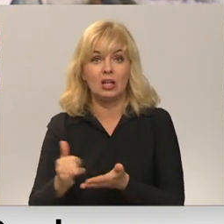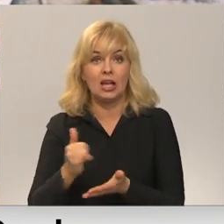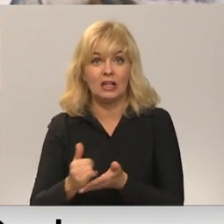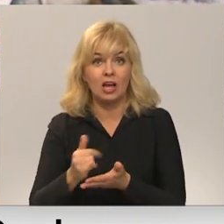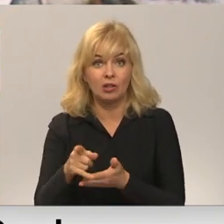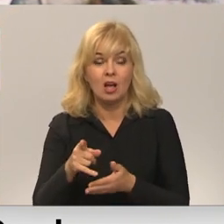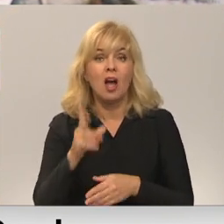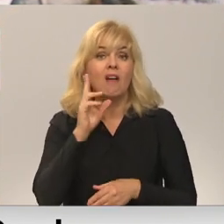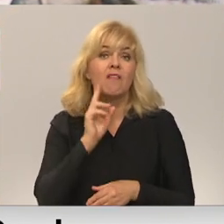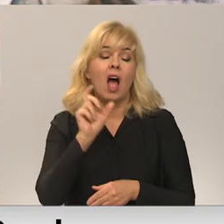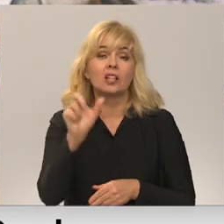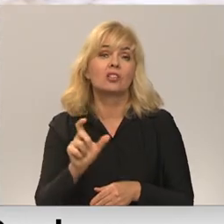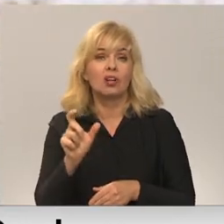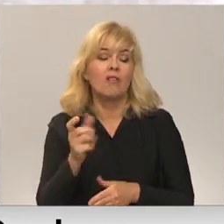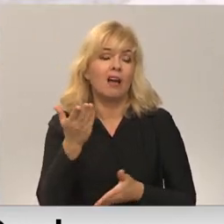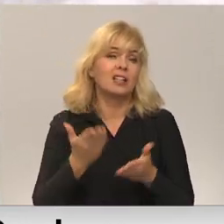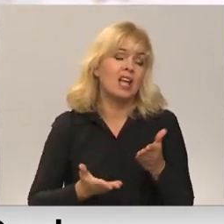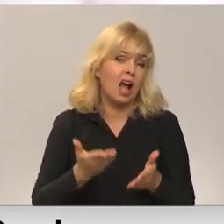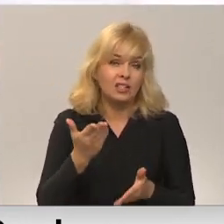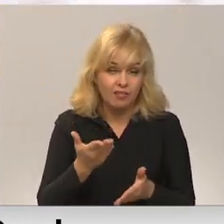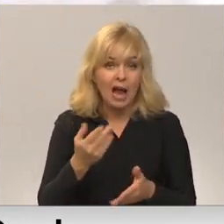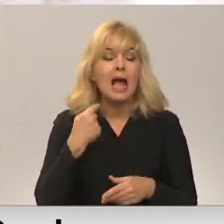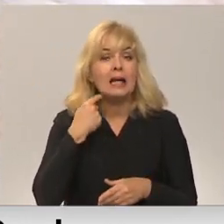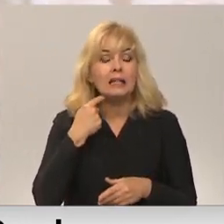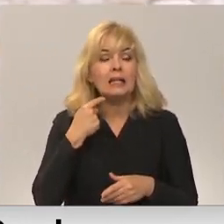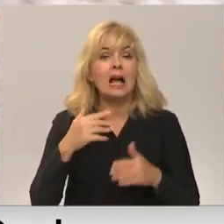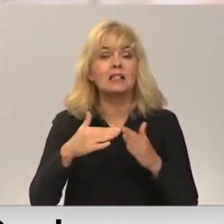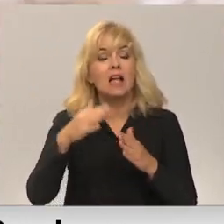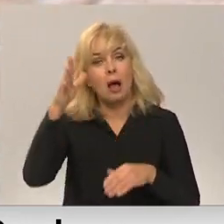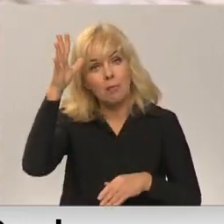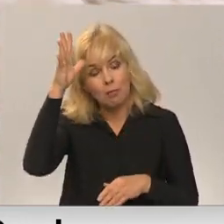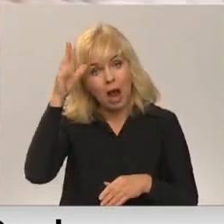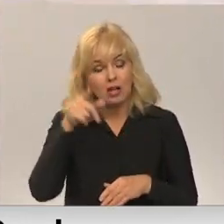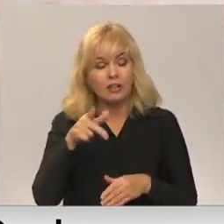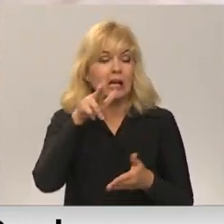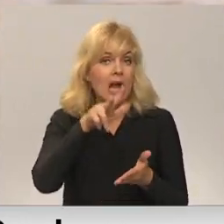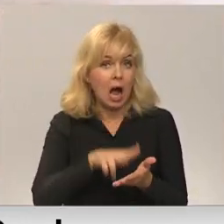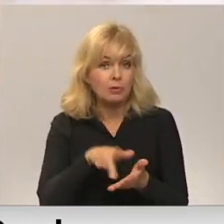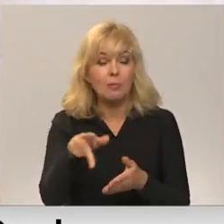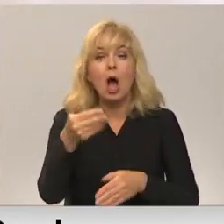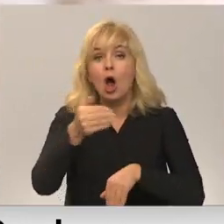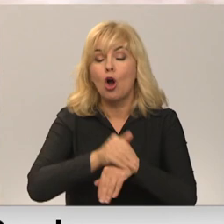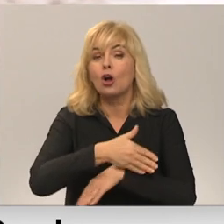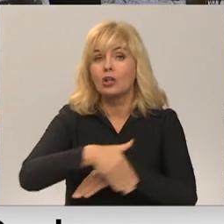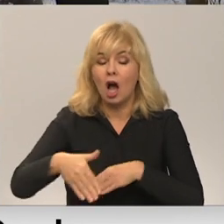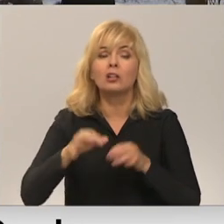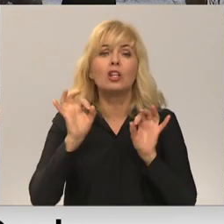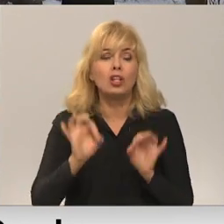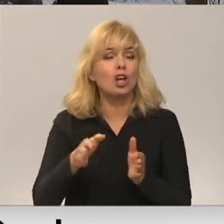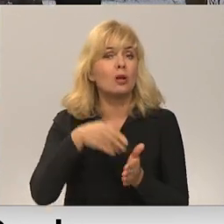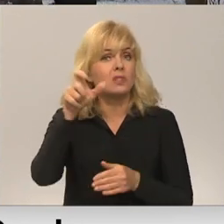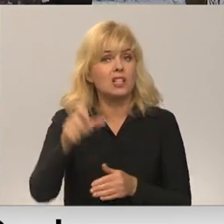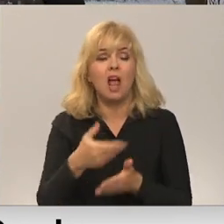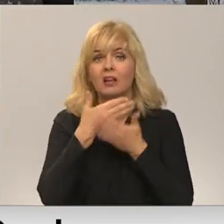vecākie cilvēki diezvai. Rīgas nama pārvaldniekā apstiprina, ka konkrētajā adrese patiesi sētnieka